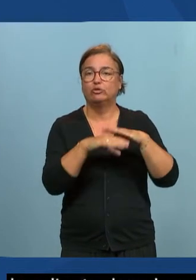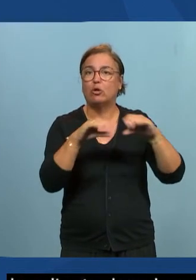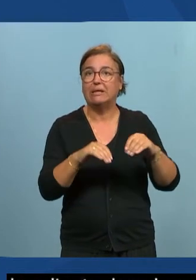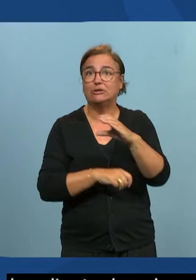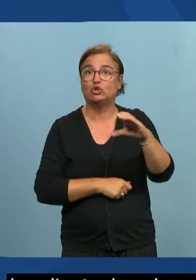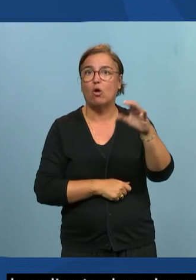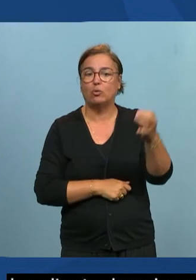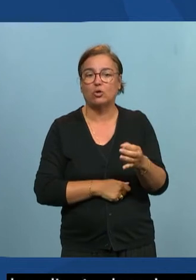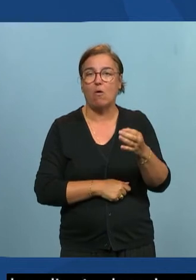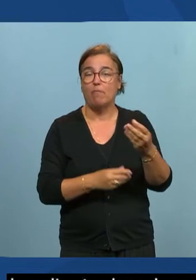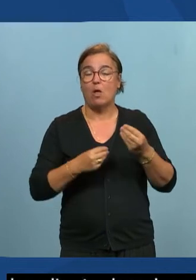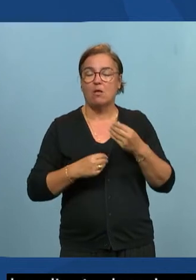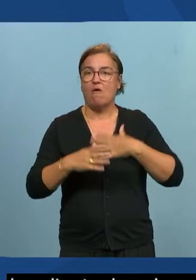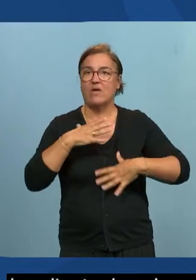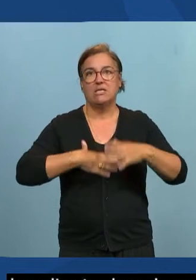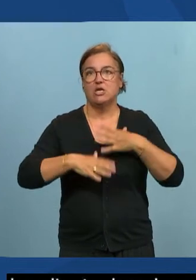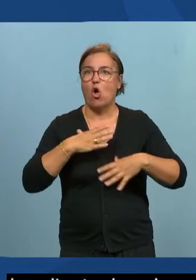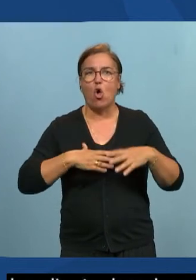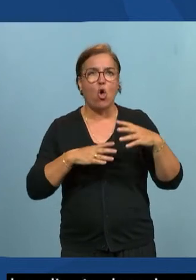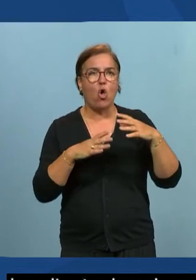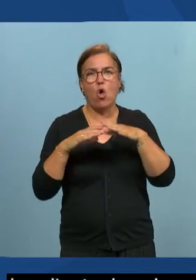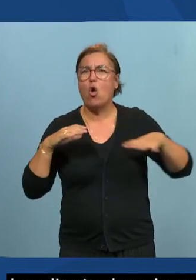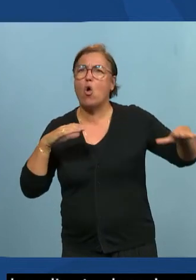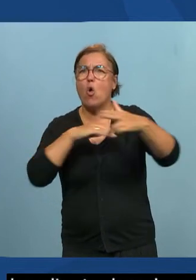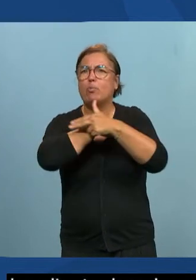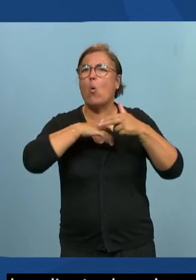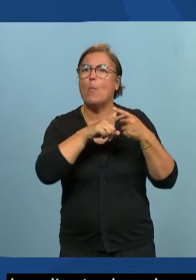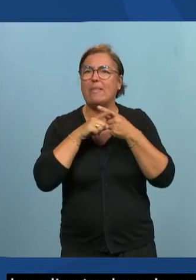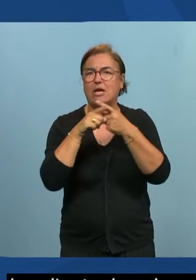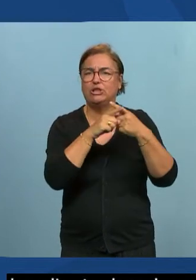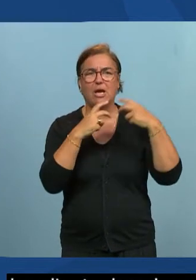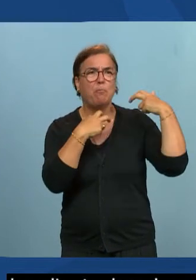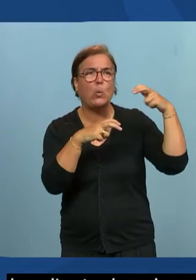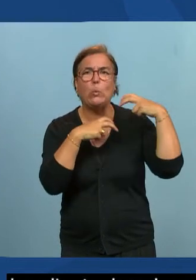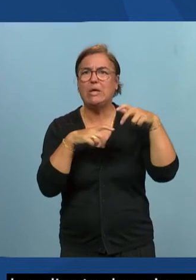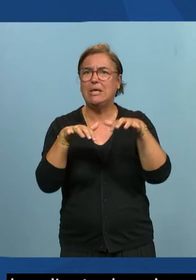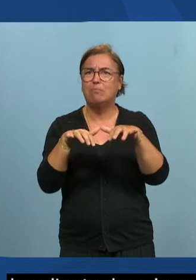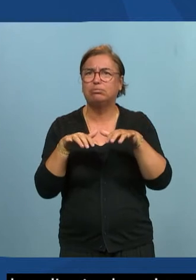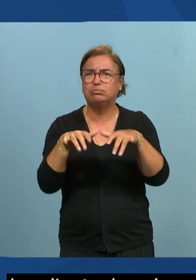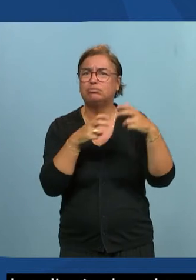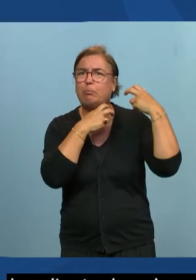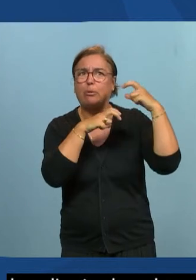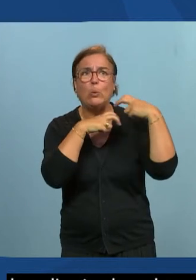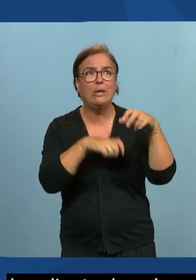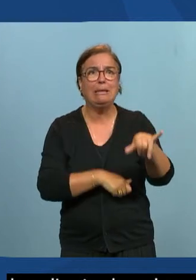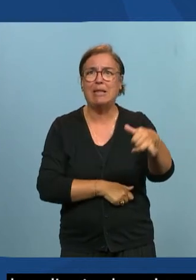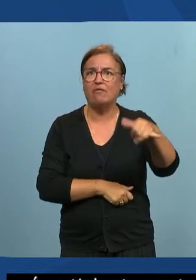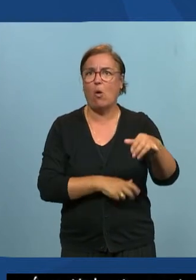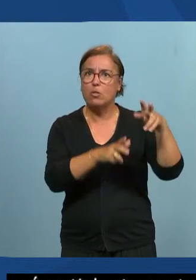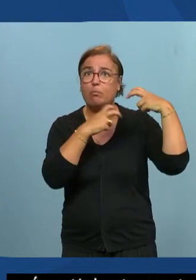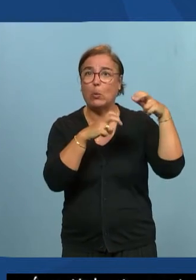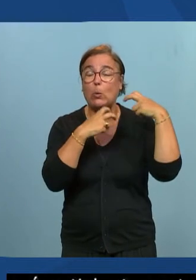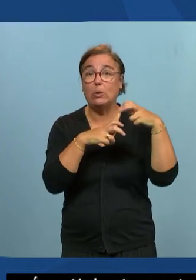fatiguant avec les bruits de l'open space avec les bruits du gravier et les barbadages de téléphone donc la